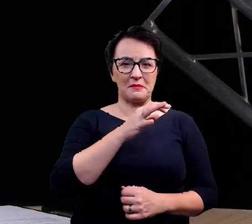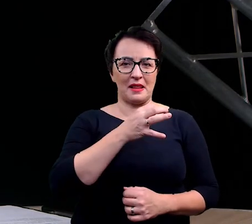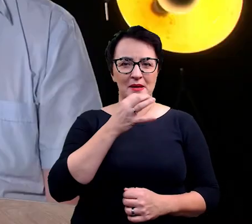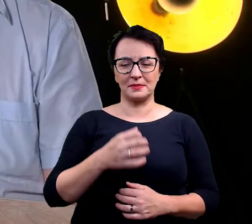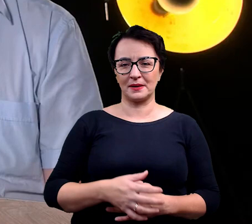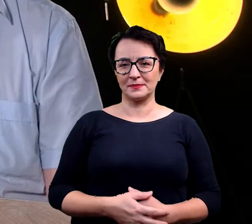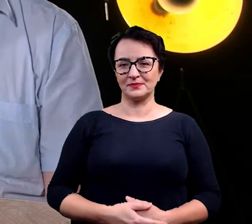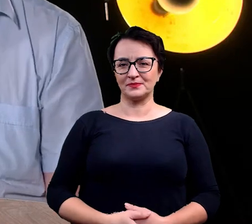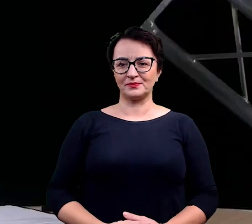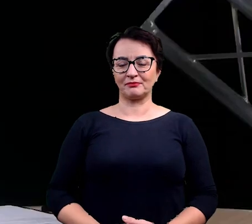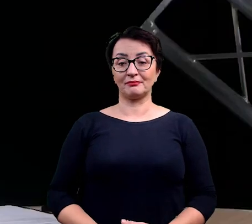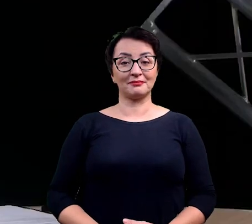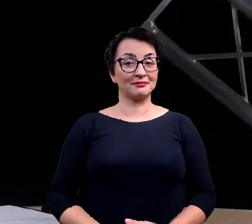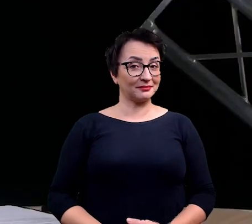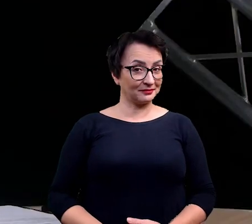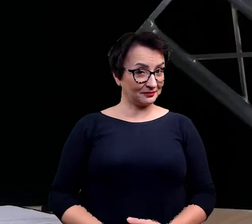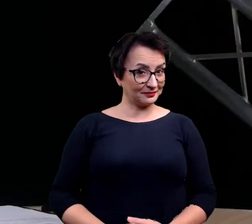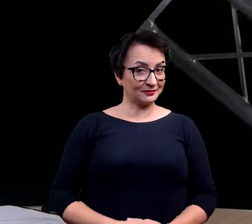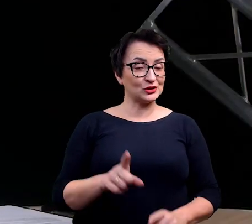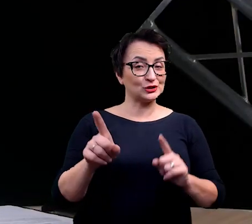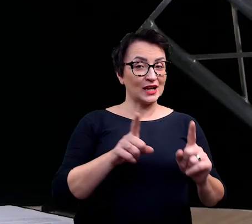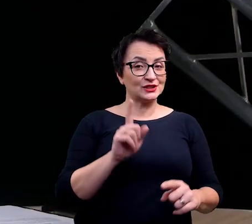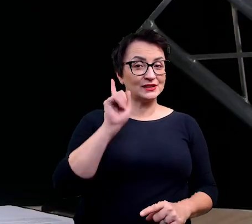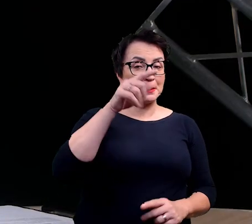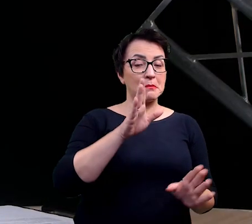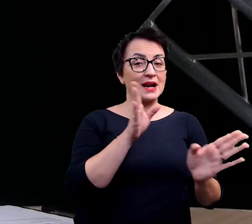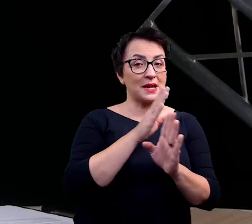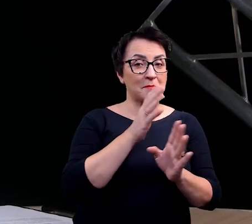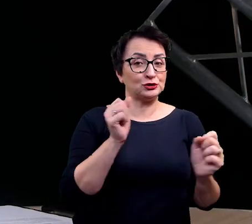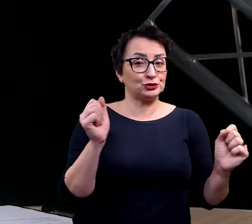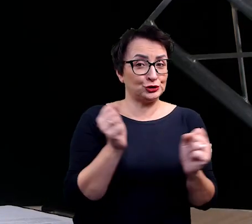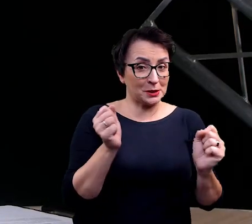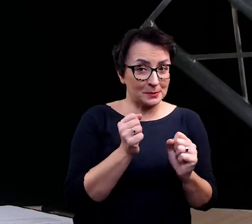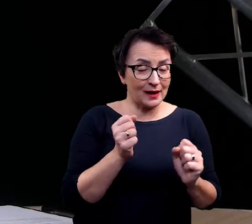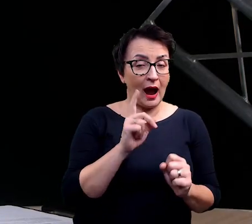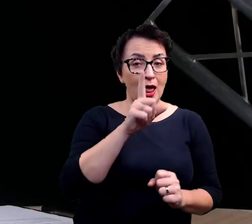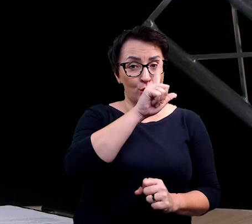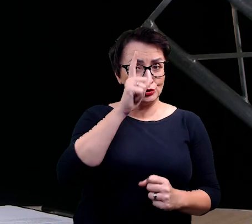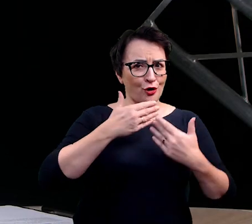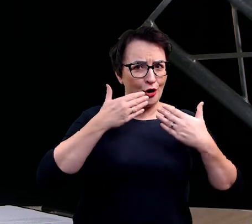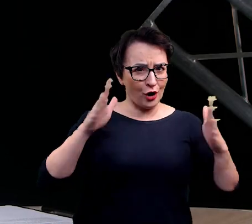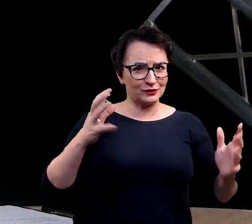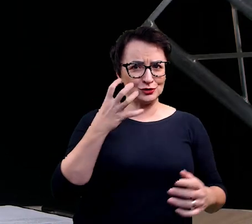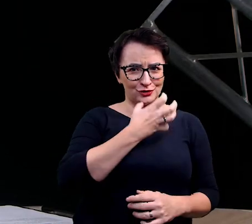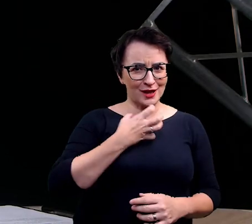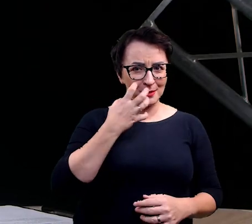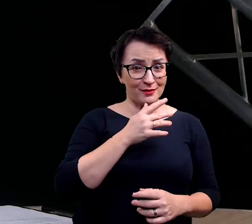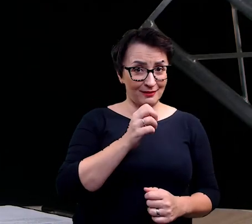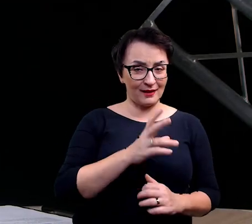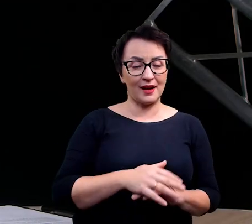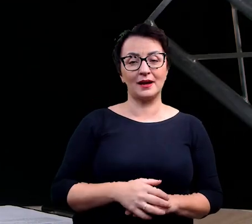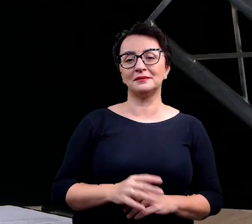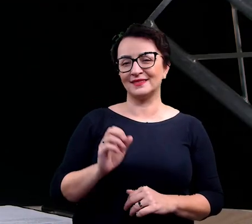W takim razie, wydaje się, że klimat zimny na Islandii, ale ludzie bardzo otwarci i bardzo ciepli. Czy są jeszcze jakieś